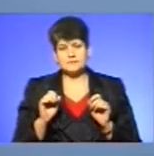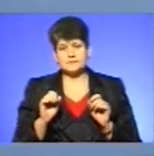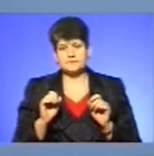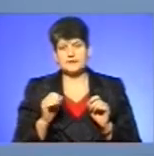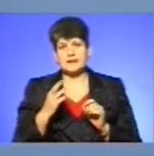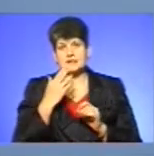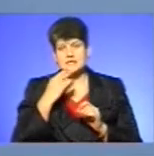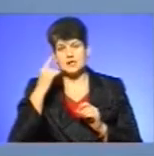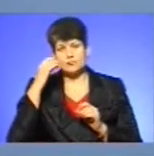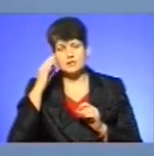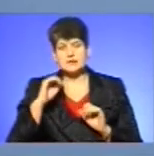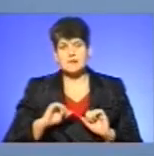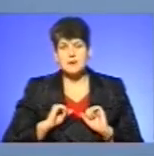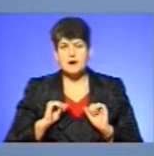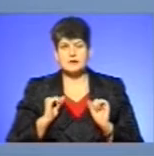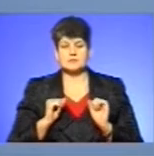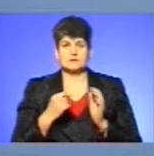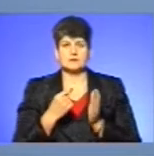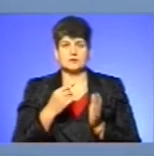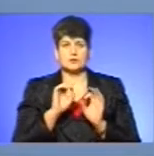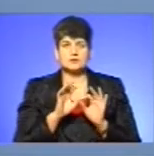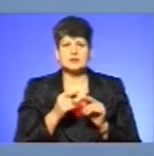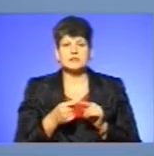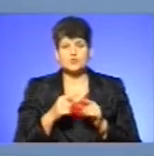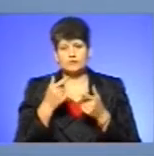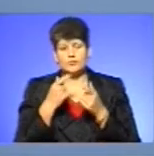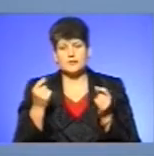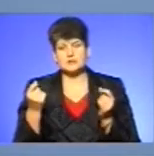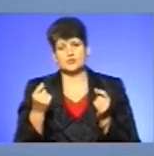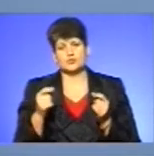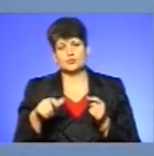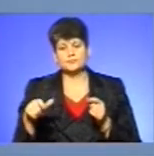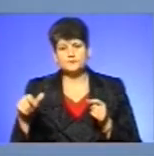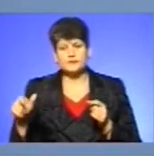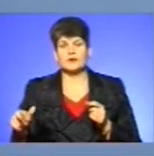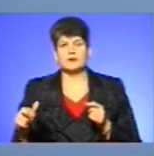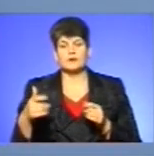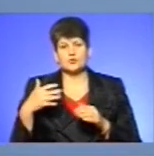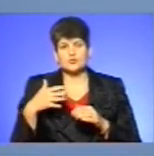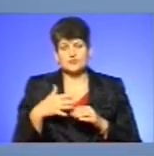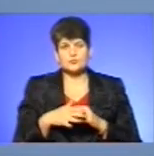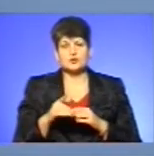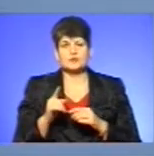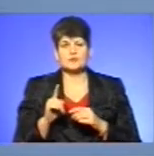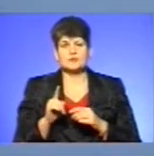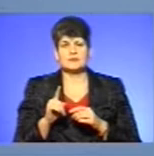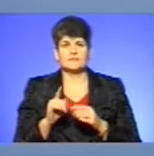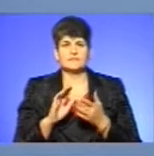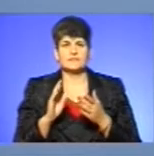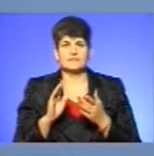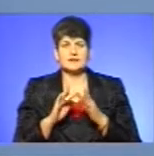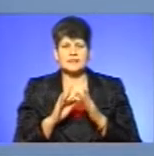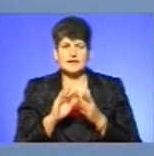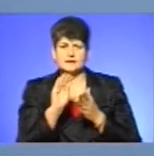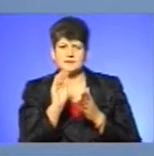національна поліція намагається довести цю інформацію до громадськості, розміщується в відповідних соціальних сторінках, інформація про